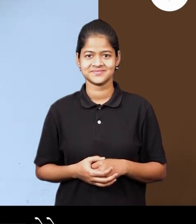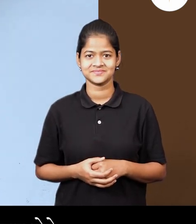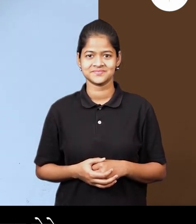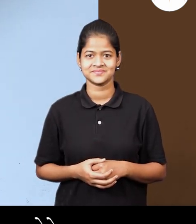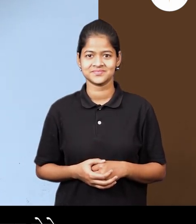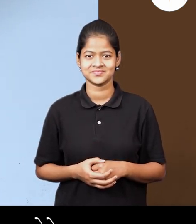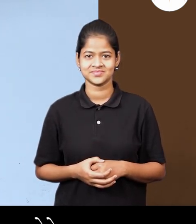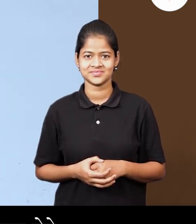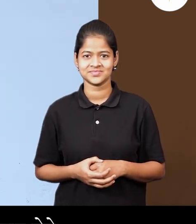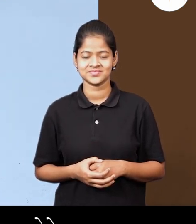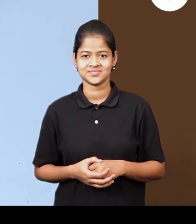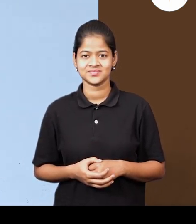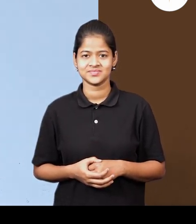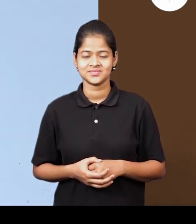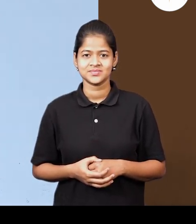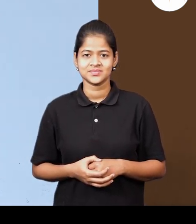आसे चार ढणुयेते